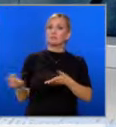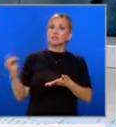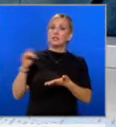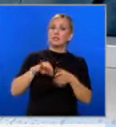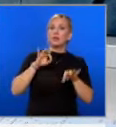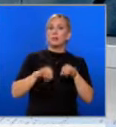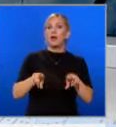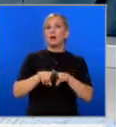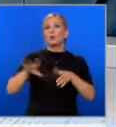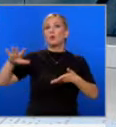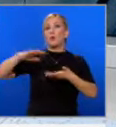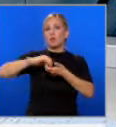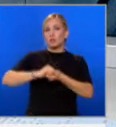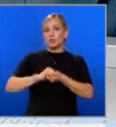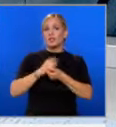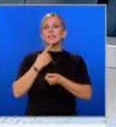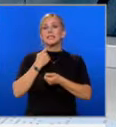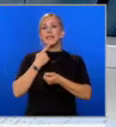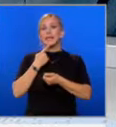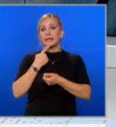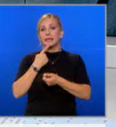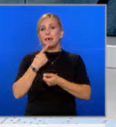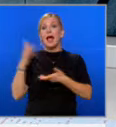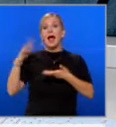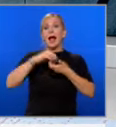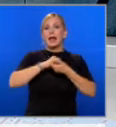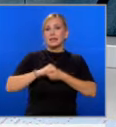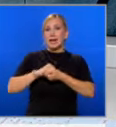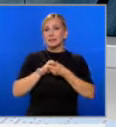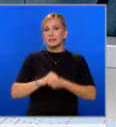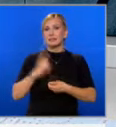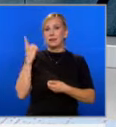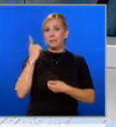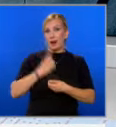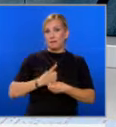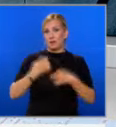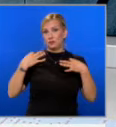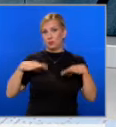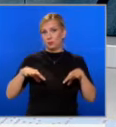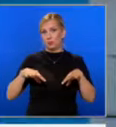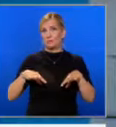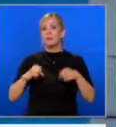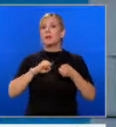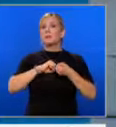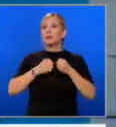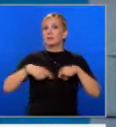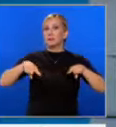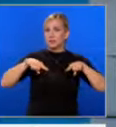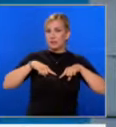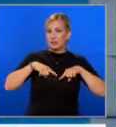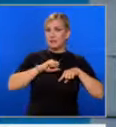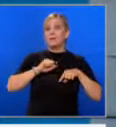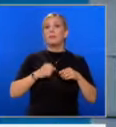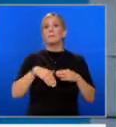пак като коалиция, но с наименованието Алиянс за права и свободи. Битката в Съда и тази пред